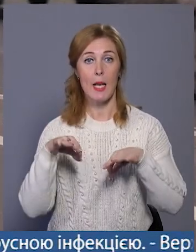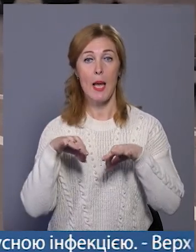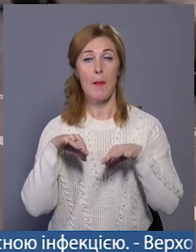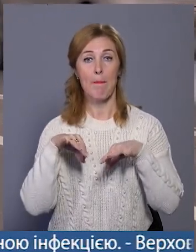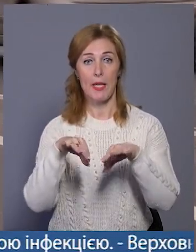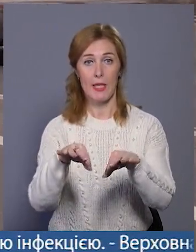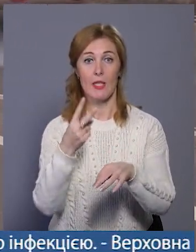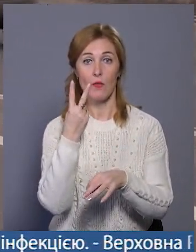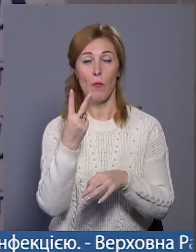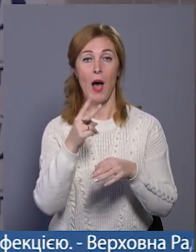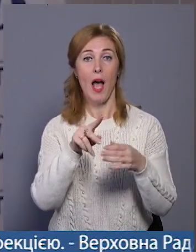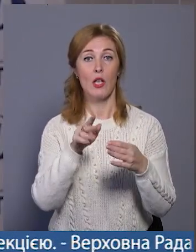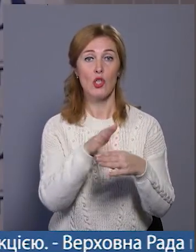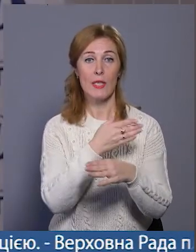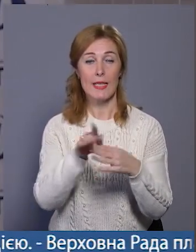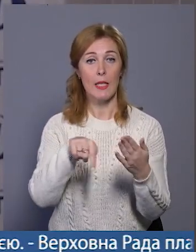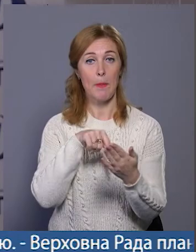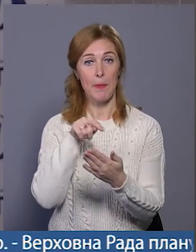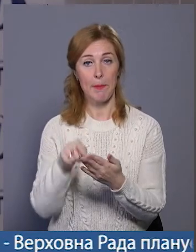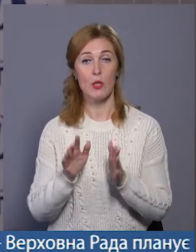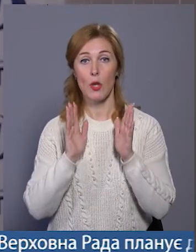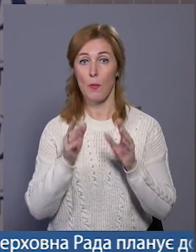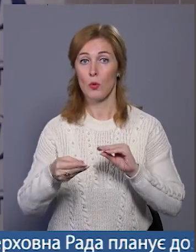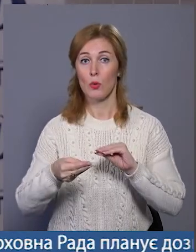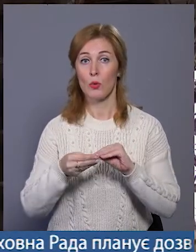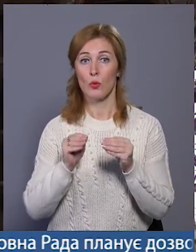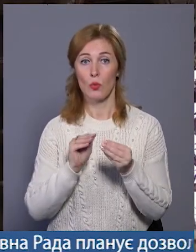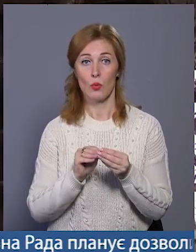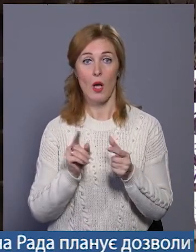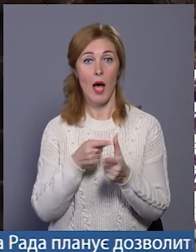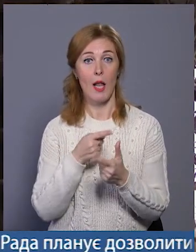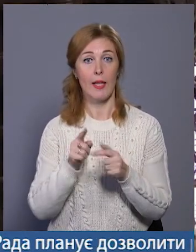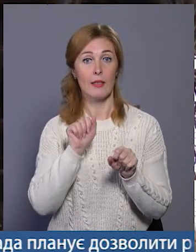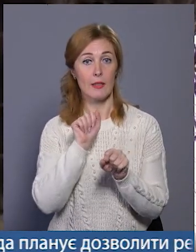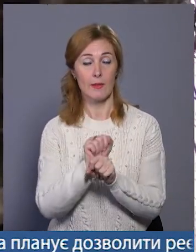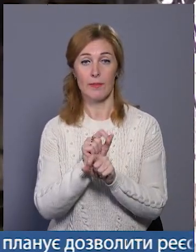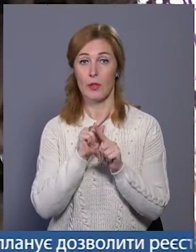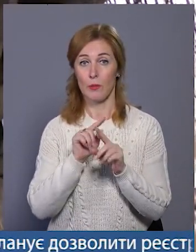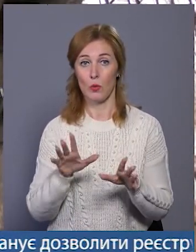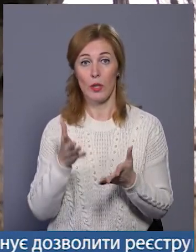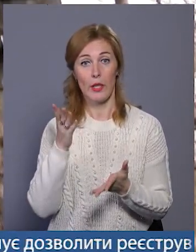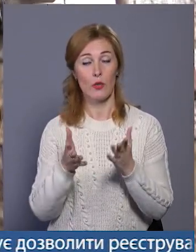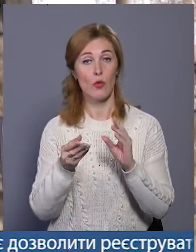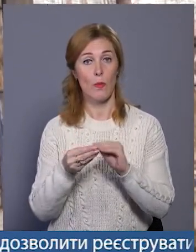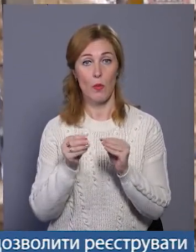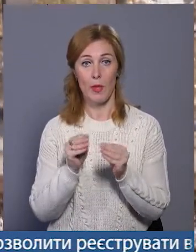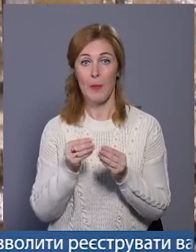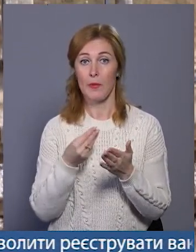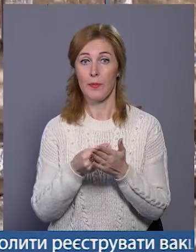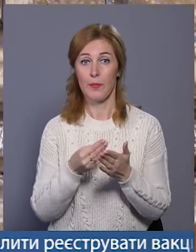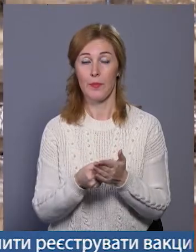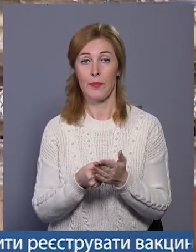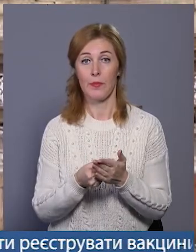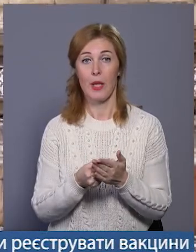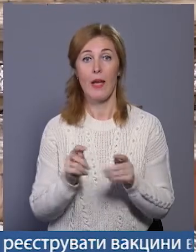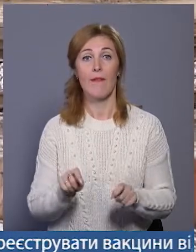двома частинами міста будуть труднощі, але транспорт зупинений не буде. Якщо не буде проблем з фінансуванням, відремонтований шляхопровід на Кам